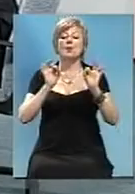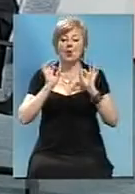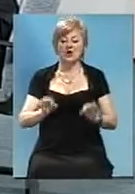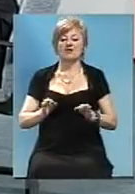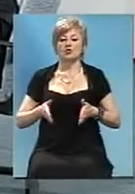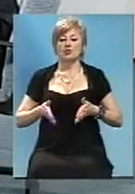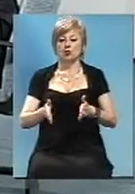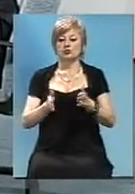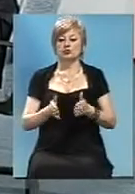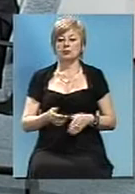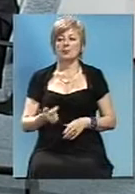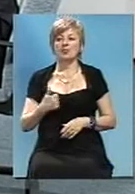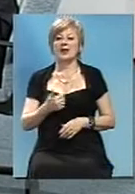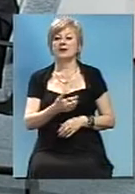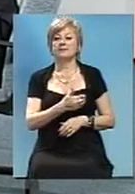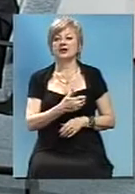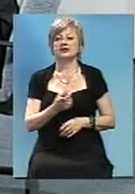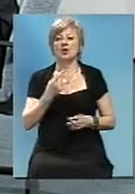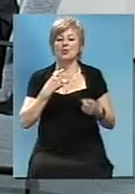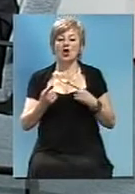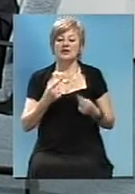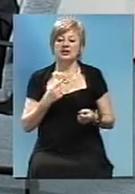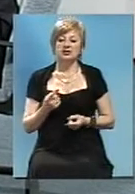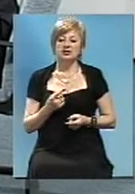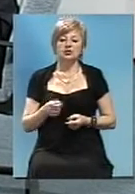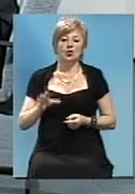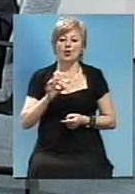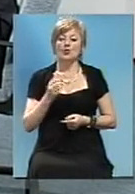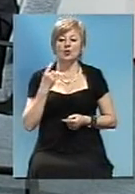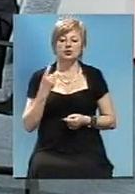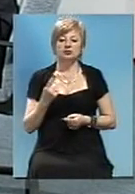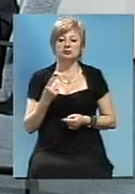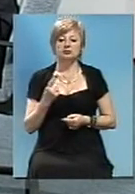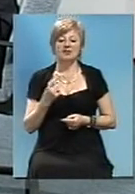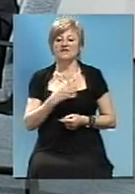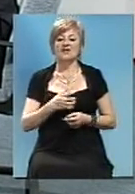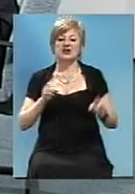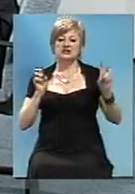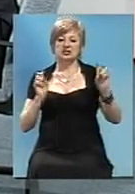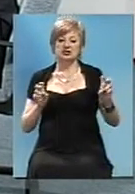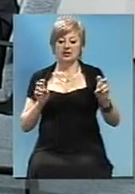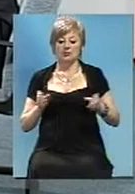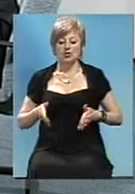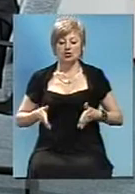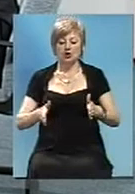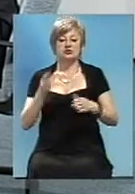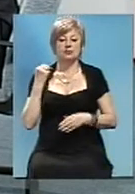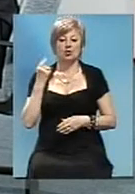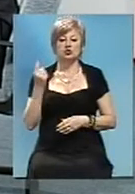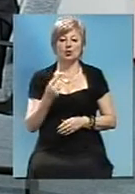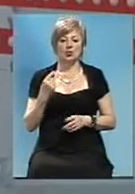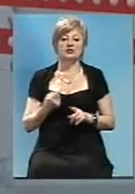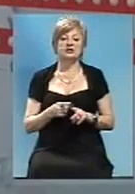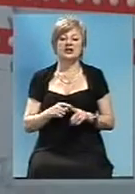Я хотіла би зараз поговорити про одну з топ-тем, що стосується доріг у Запорізькій області. Це